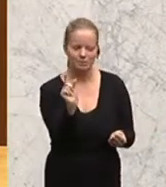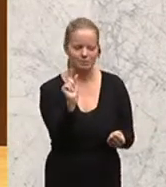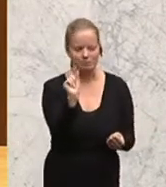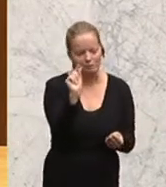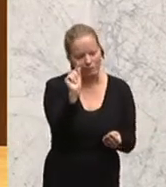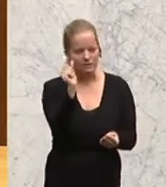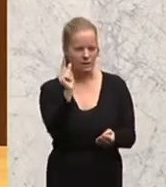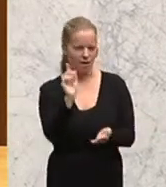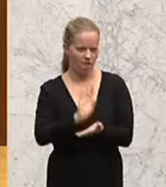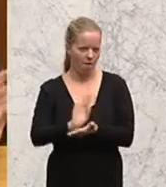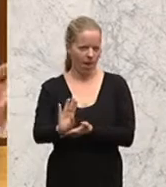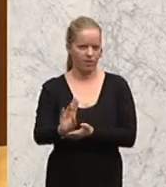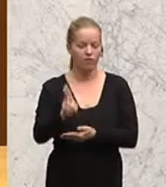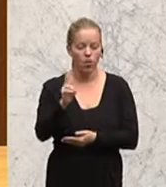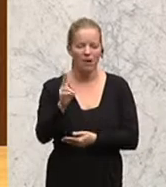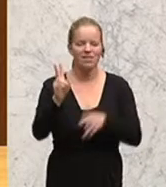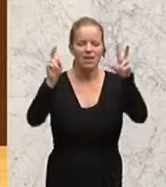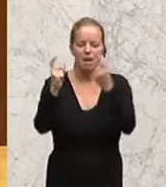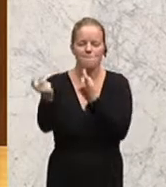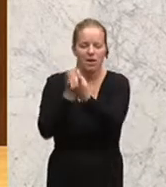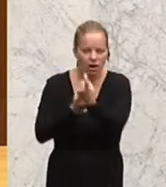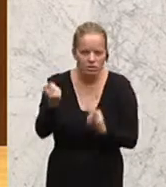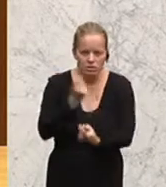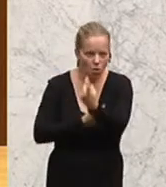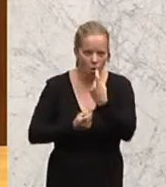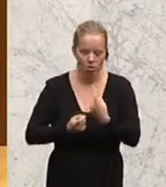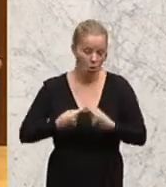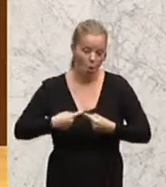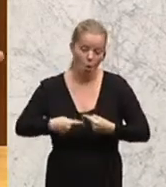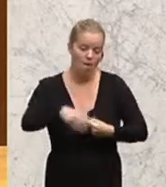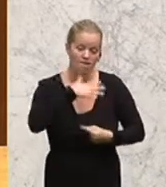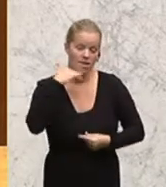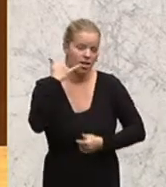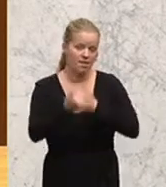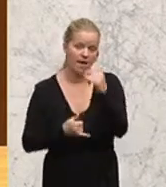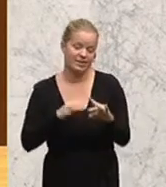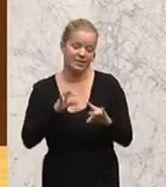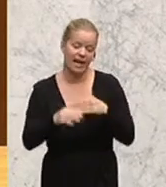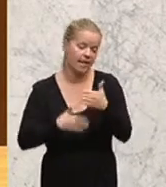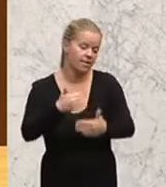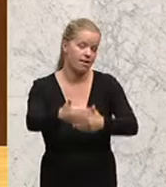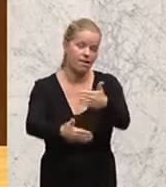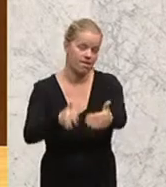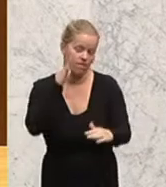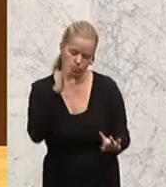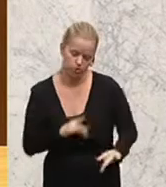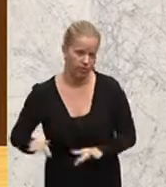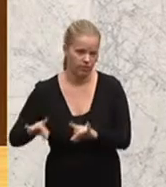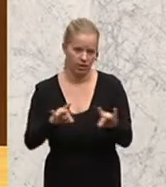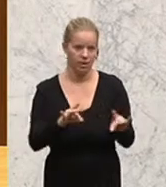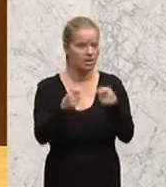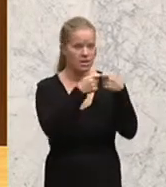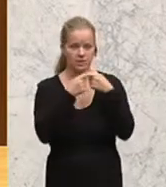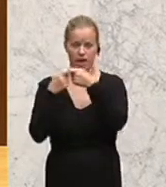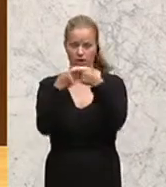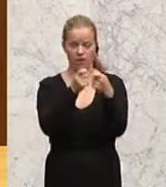noch mehrere Jahre, wenn nicht Jahrzehnte, beschäftigen und unsere Gesellschaften verändern wird. Sie